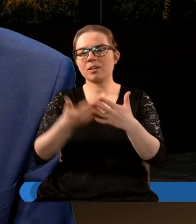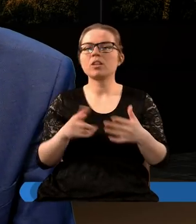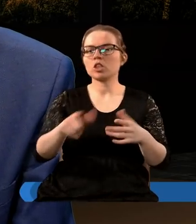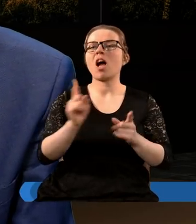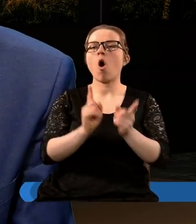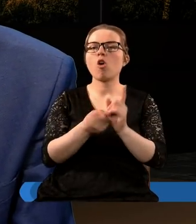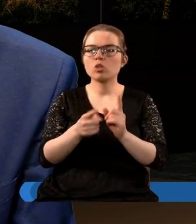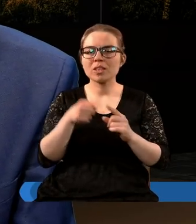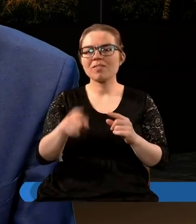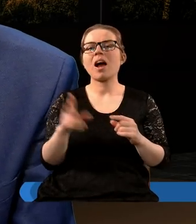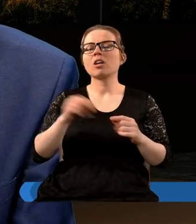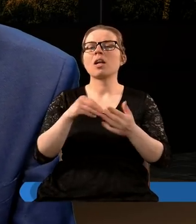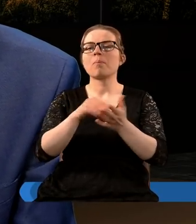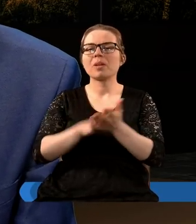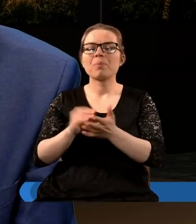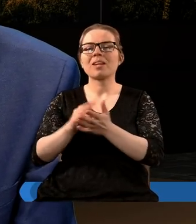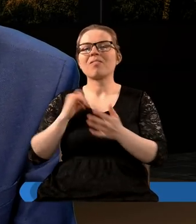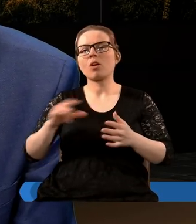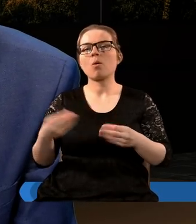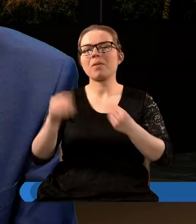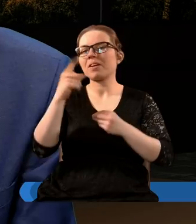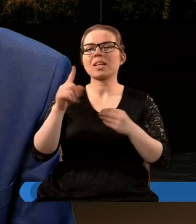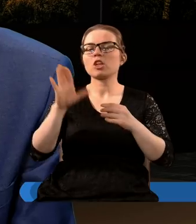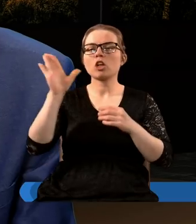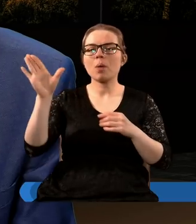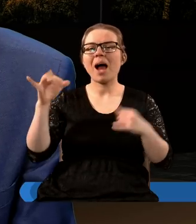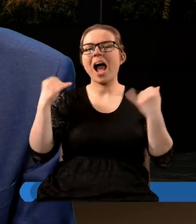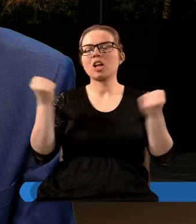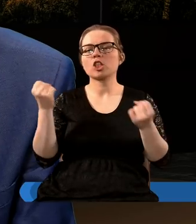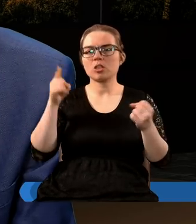oszukiwała że przypisywała sobie więcej niż ma